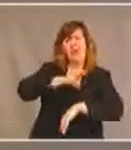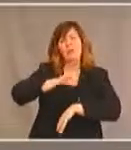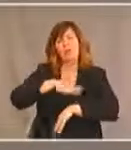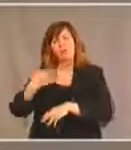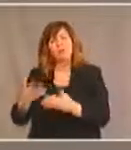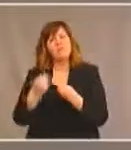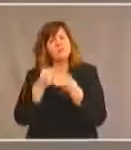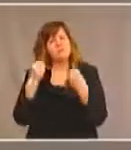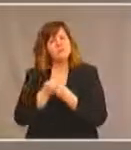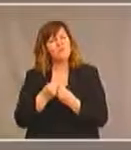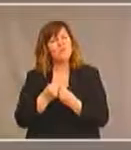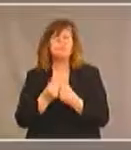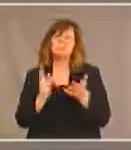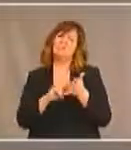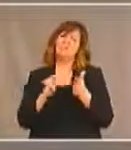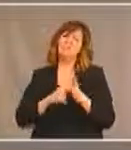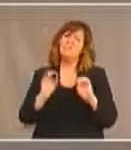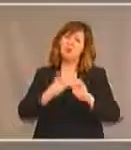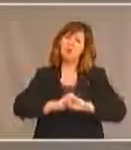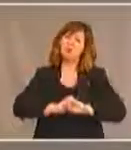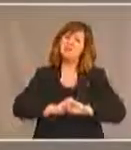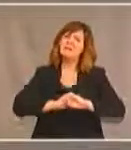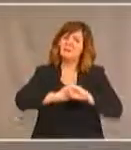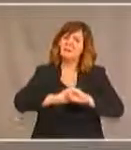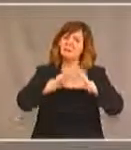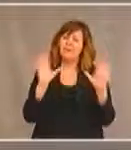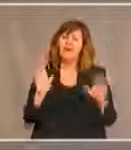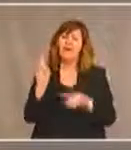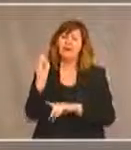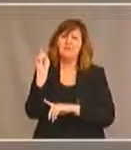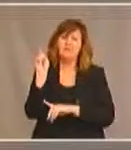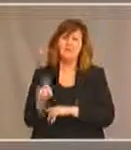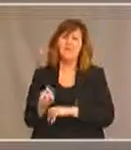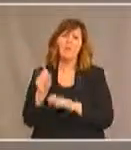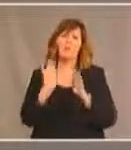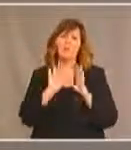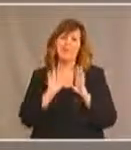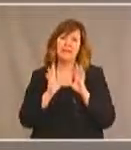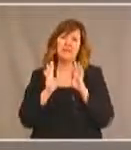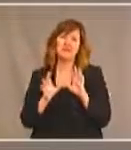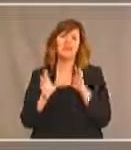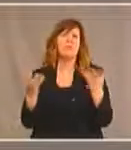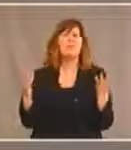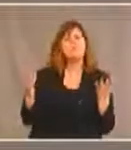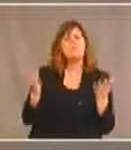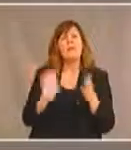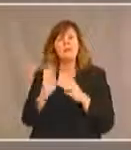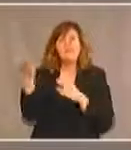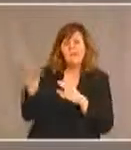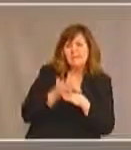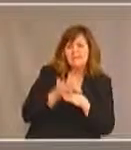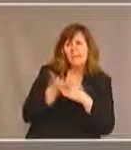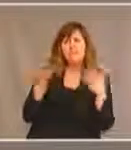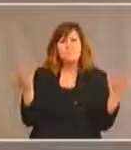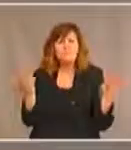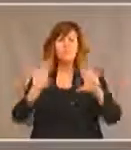handicaps. Il est évident qu'il nous faut une stratégie ou une intervention pour surmonter